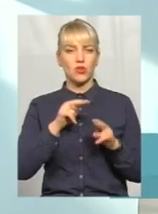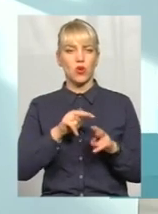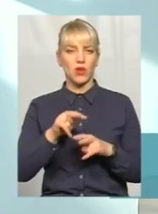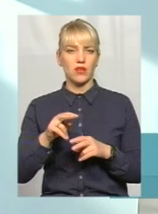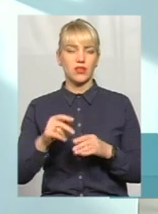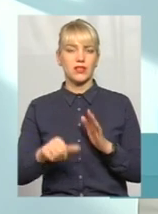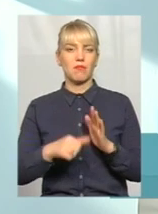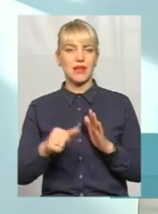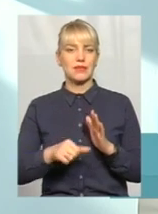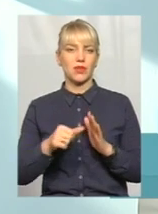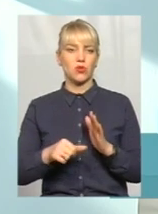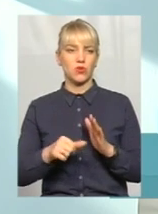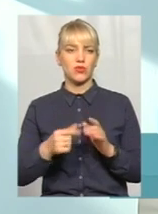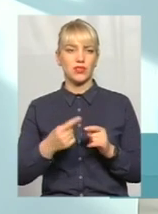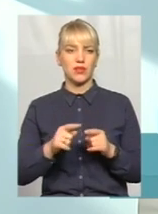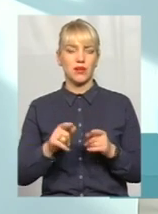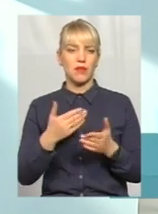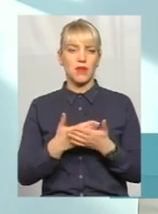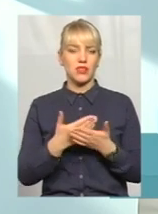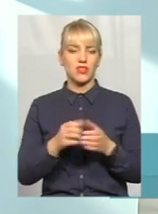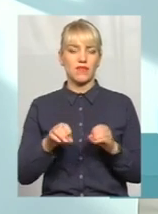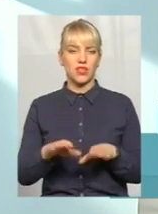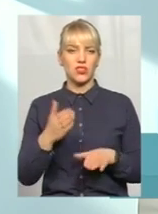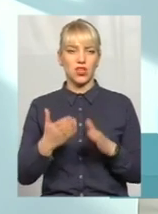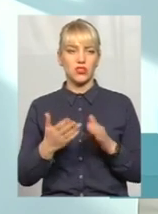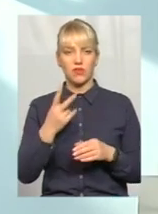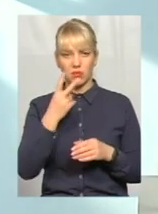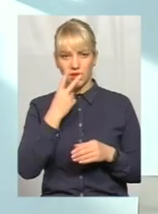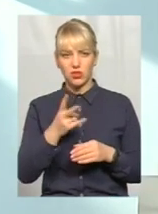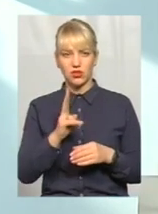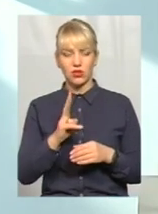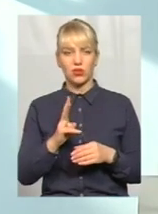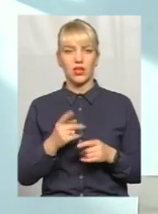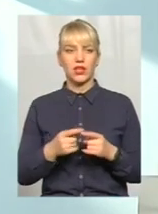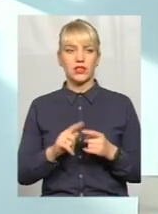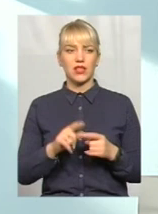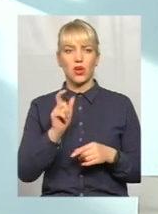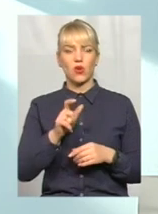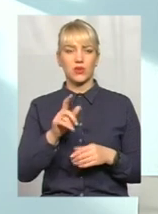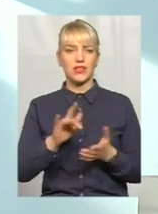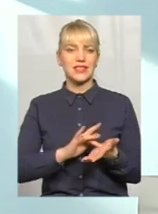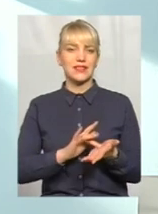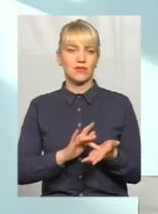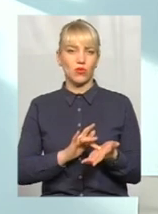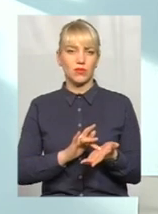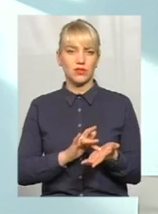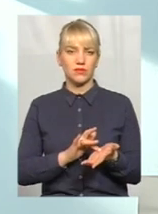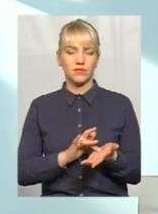безпритульності майже вирішена. Якщо ви когось бачите, ви бачите тільки людей ромської національності,